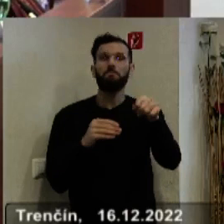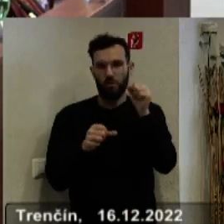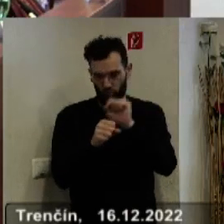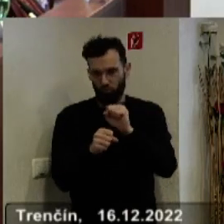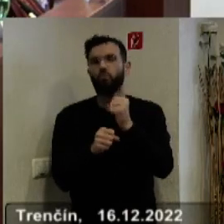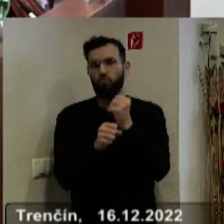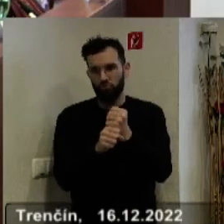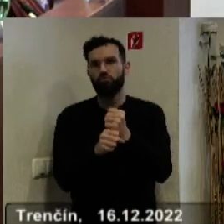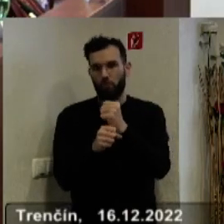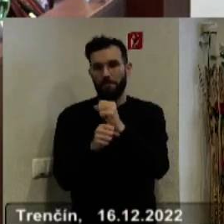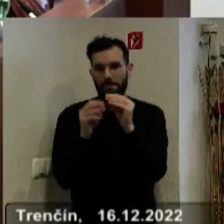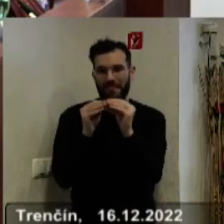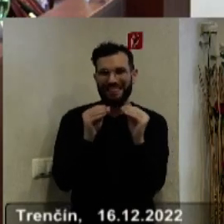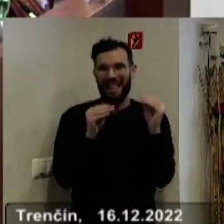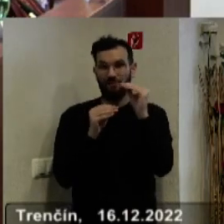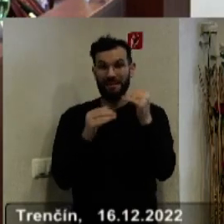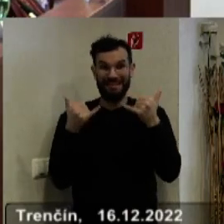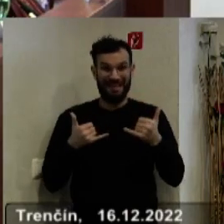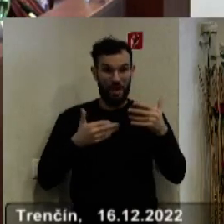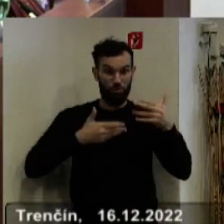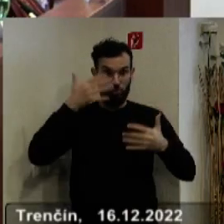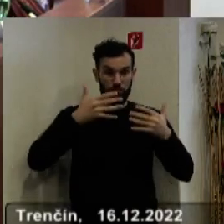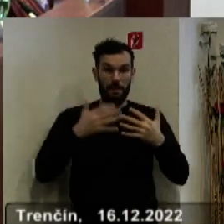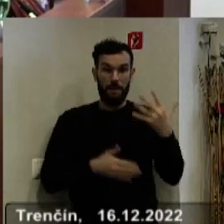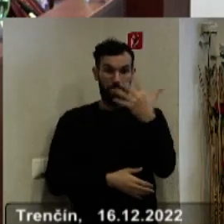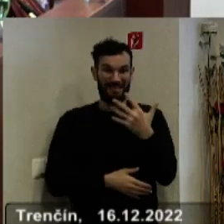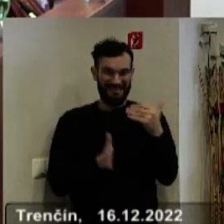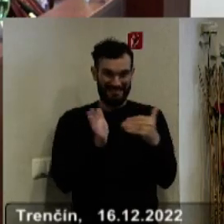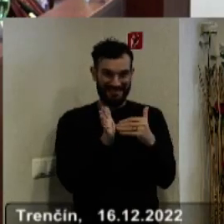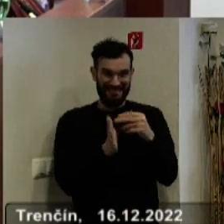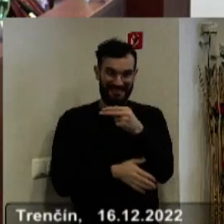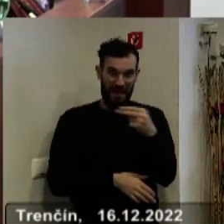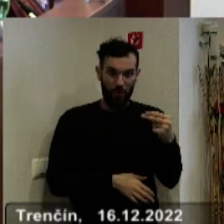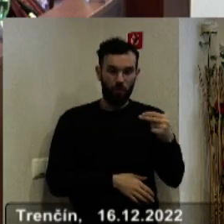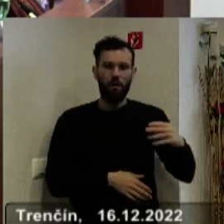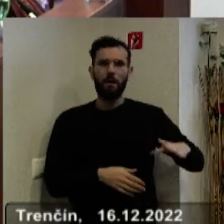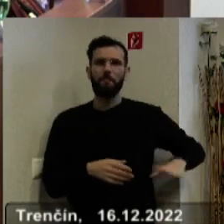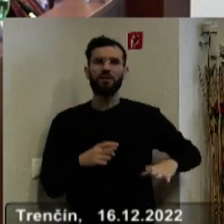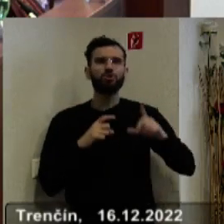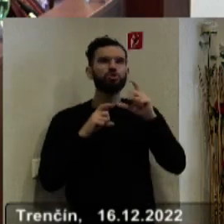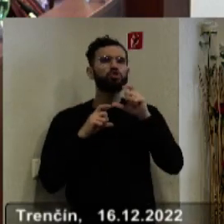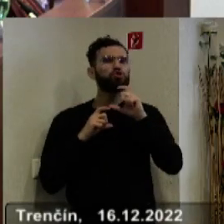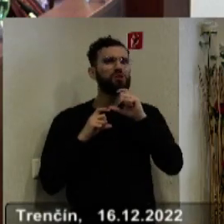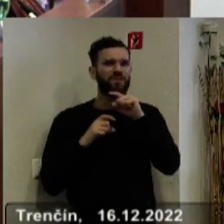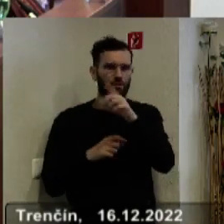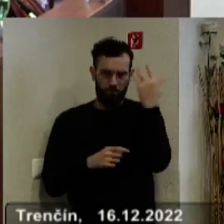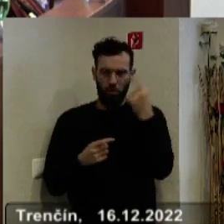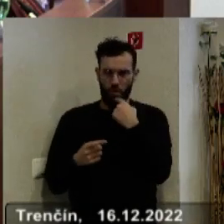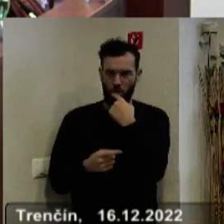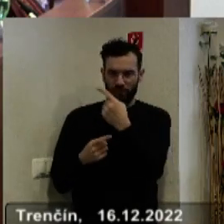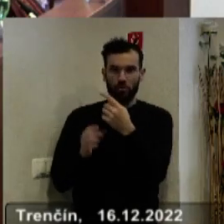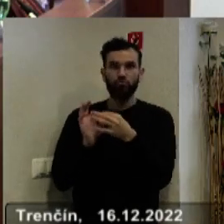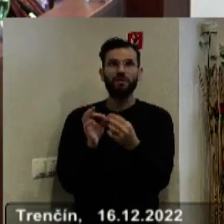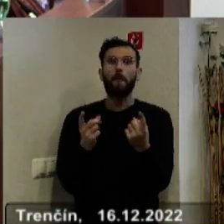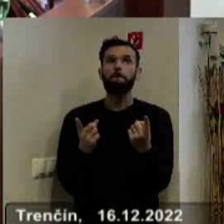tieto finančné prostriedky. Teraz v tomto rozpočte je tam 50 000 EUR a chcem sa pýtať, pani Štefiková, minuli sme aj tohoročné tie peniaze a tie